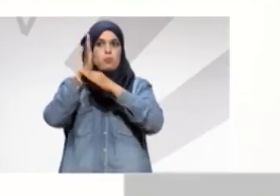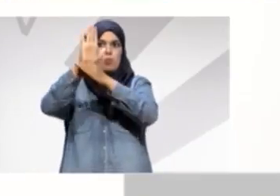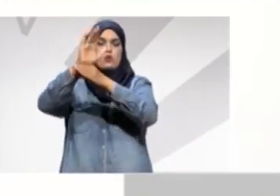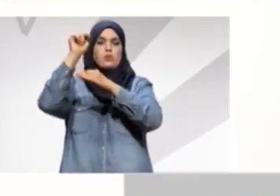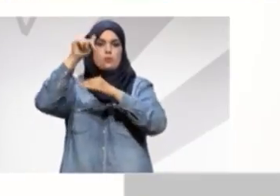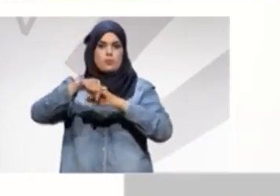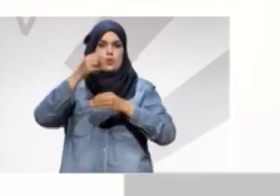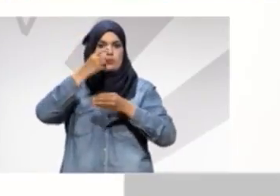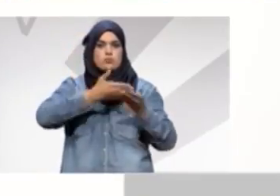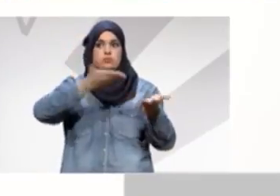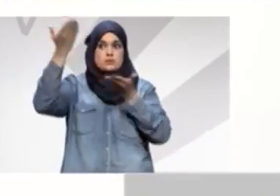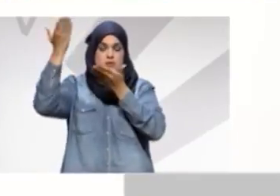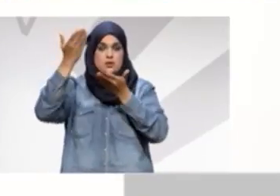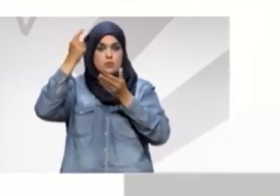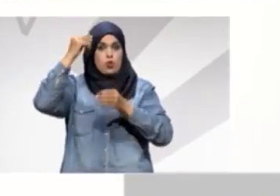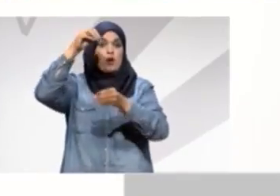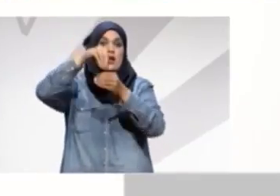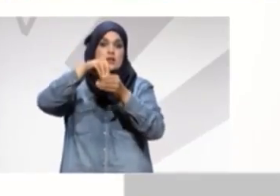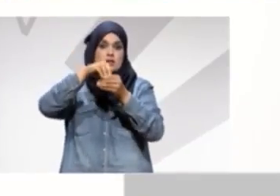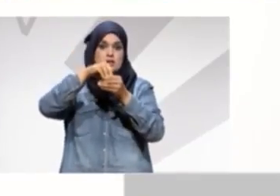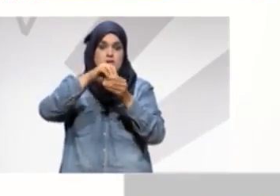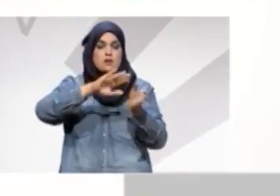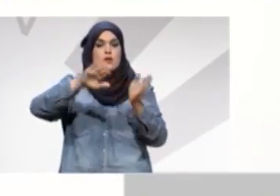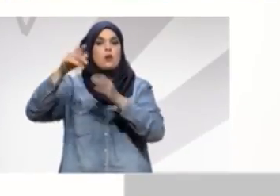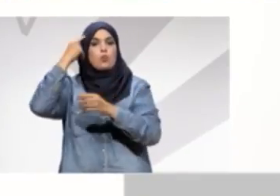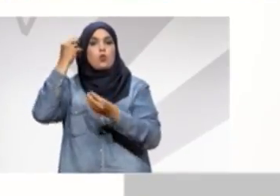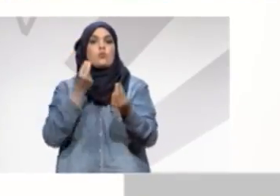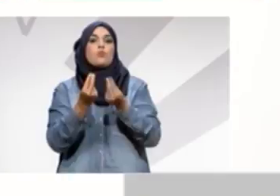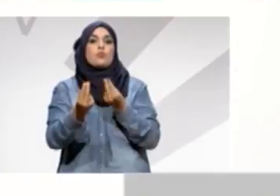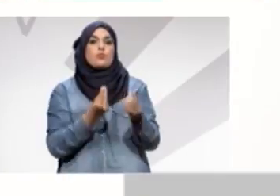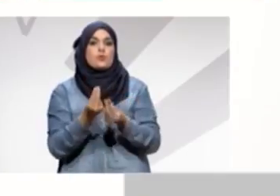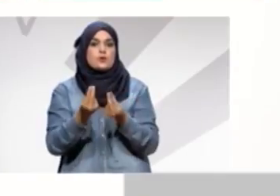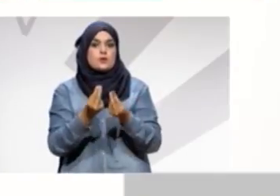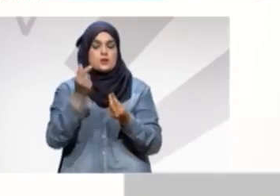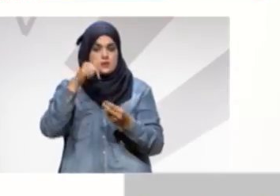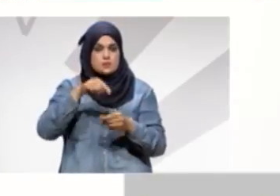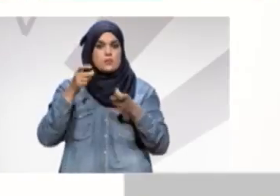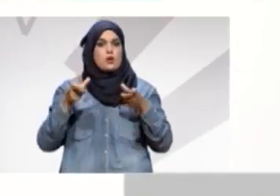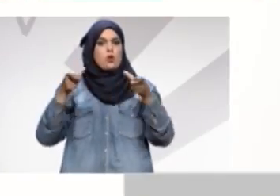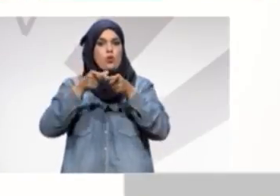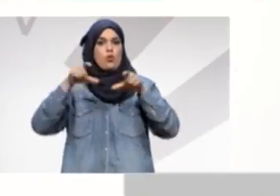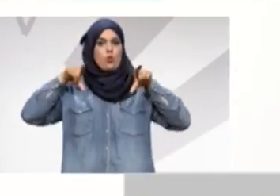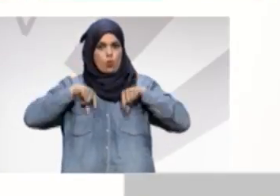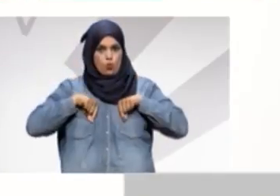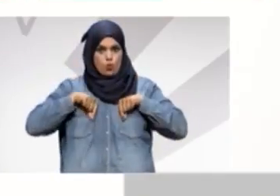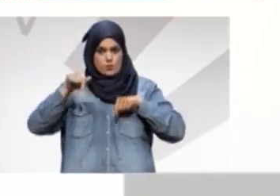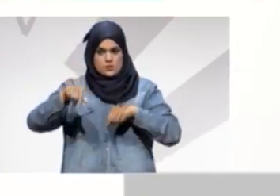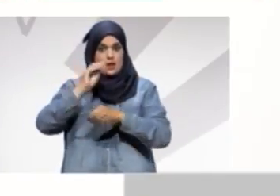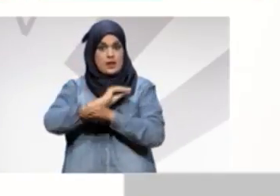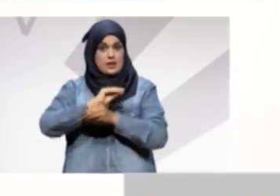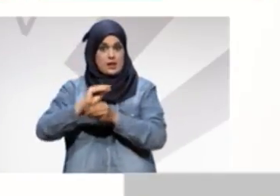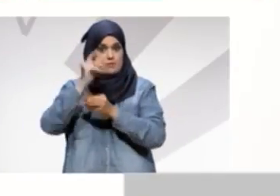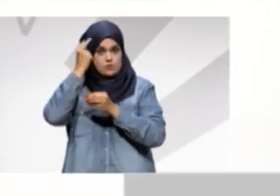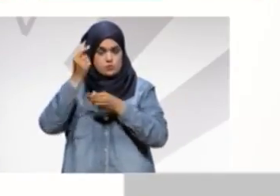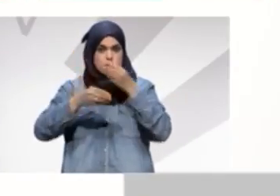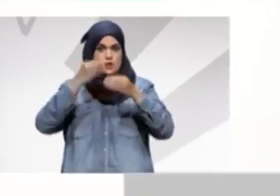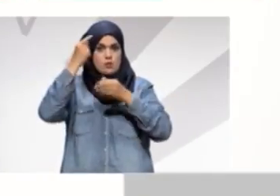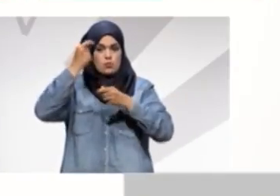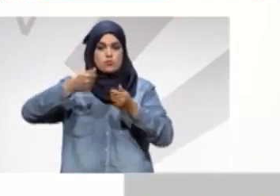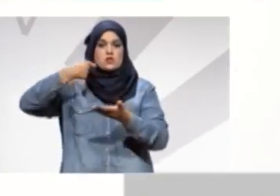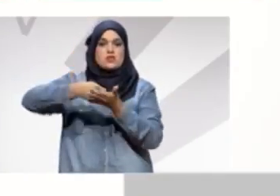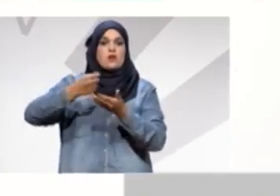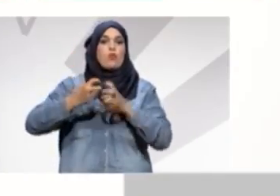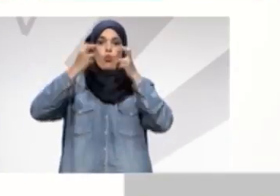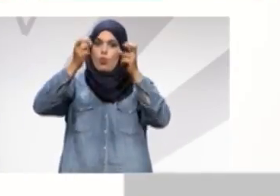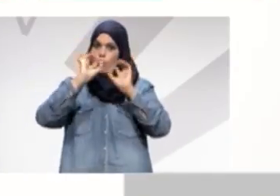فيما يخص حول اقتصادية فيما يخص أمور سياسية نقف مع كل حكومة تحافظ على محافظة على قدرة الشرائية للموت